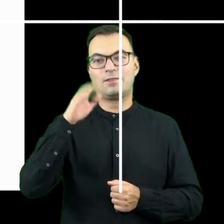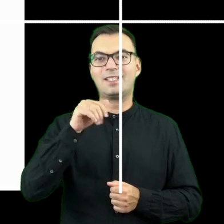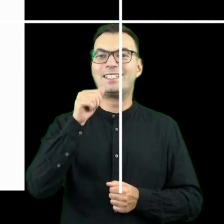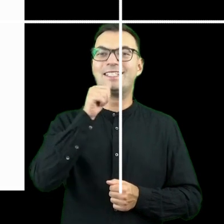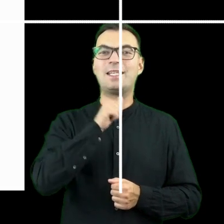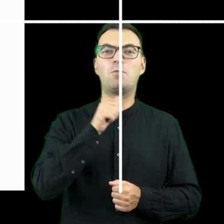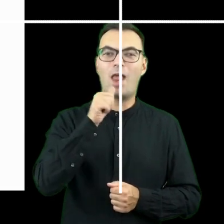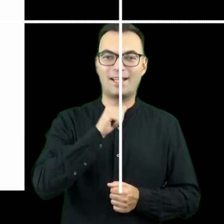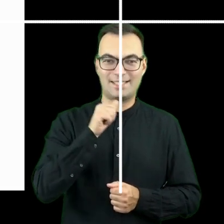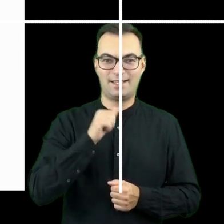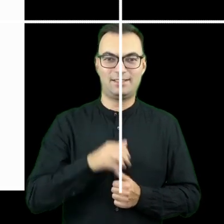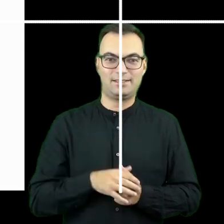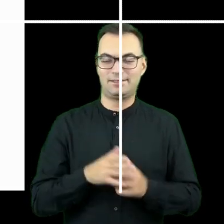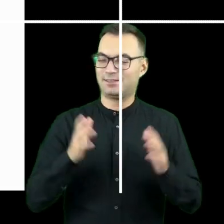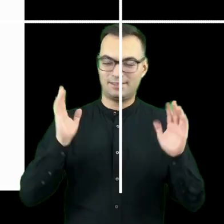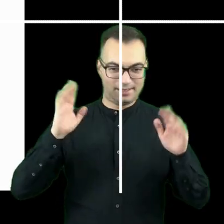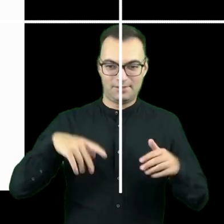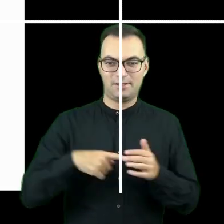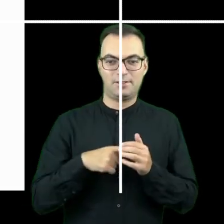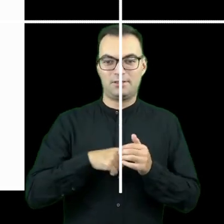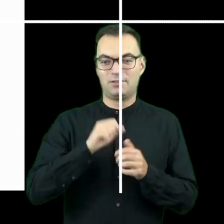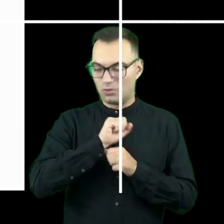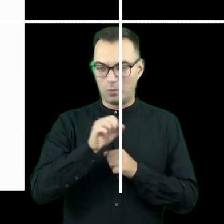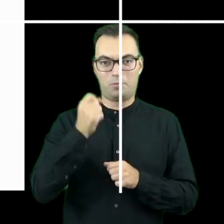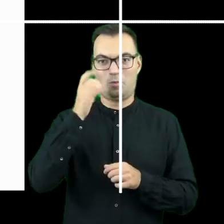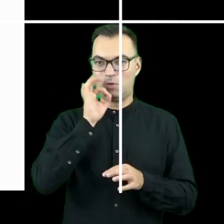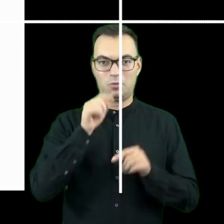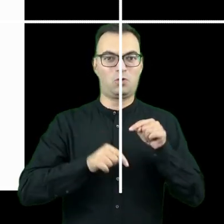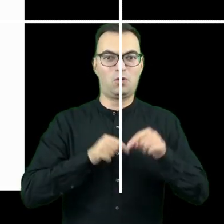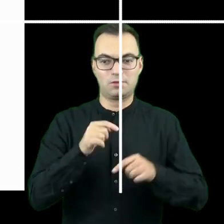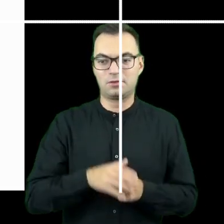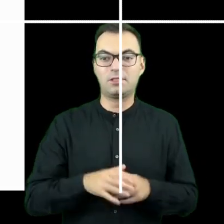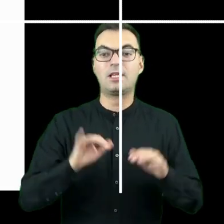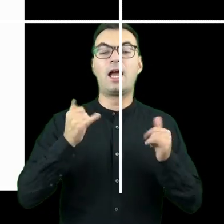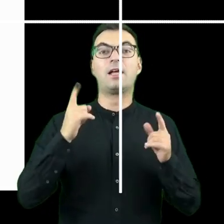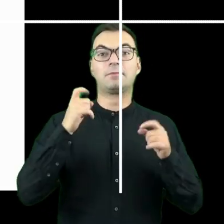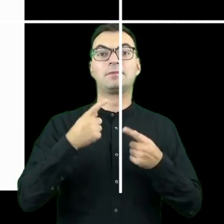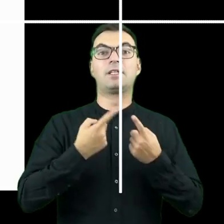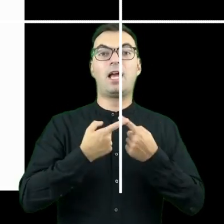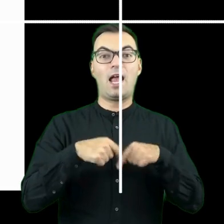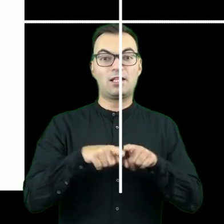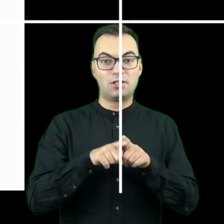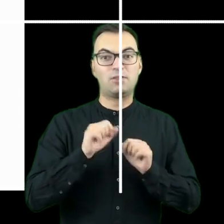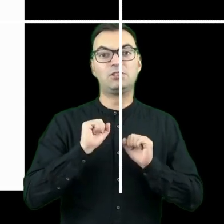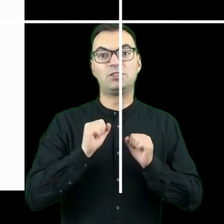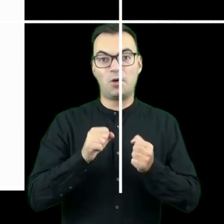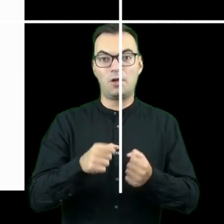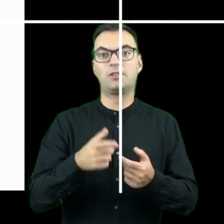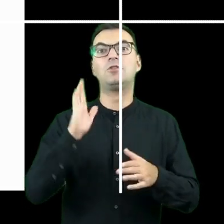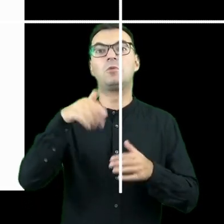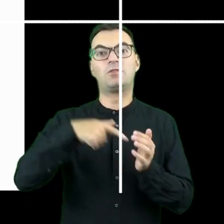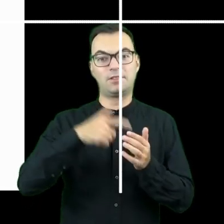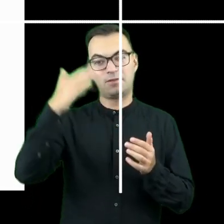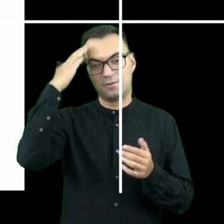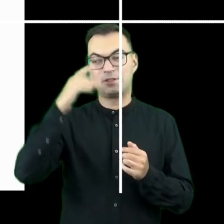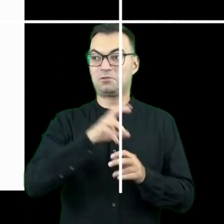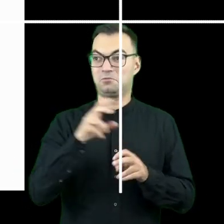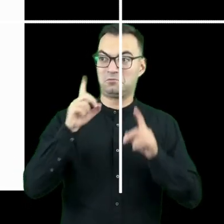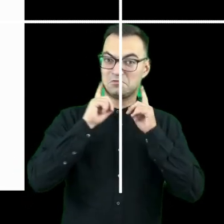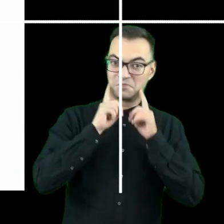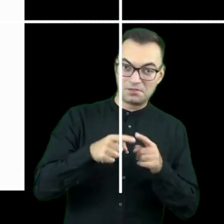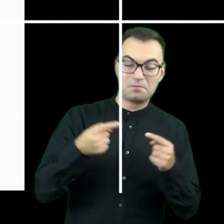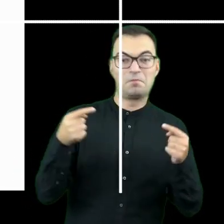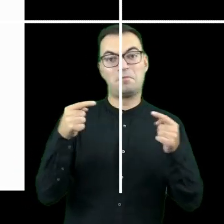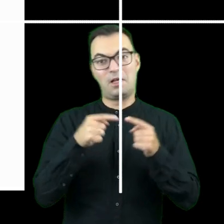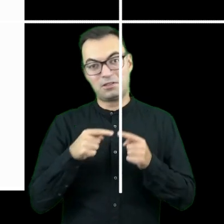nawet symulacji rozwiązania jest bardzo dobrym krokiem. No bo dopiero jak zaczniemy realizować jakieś działania, jesteśmy w stanie rzeczywiście dowiedzieć się, na ile ono jest